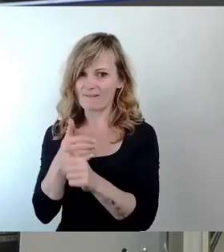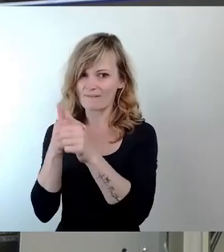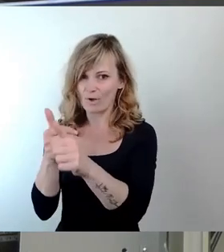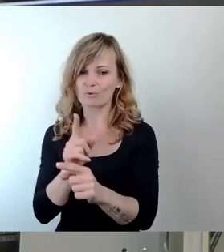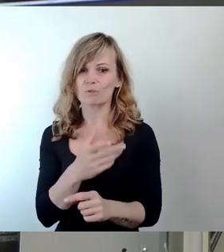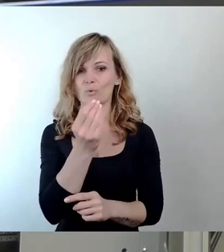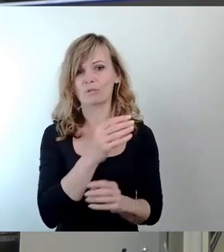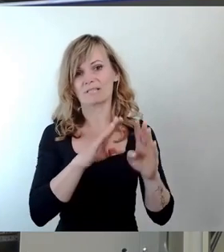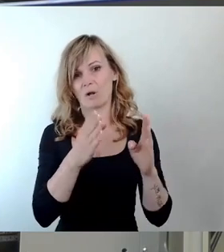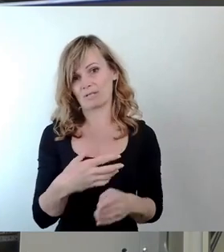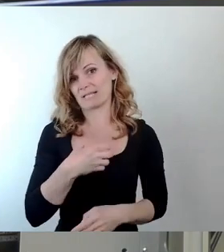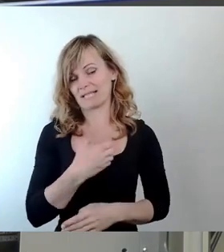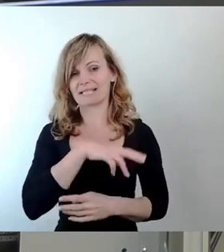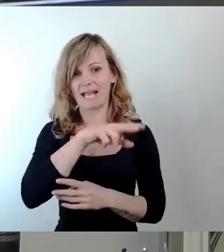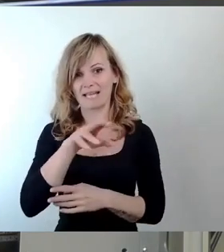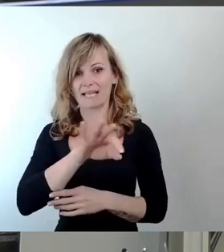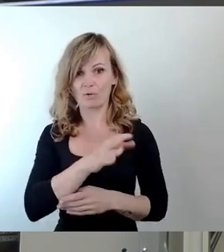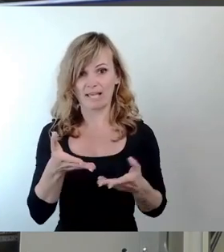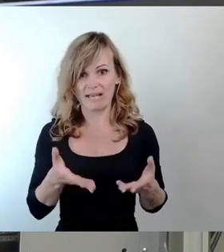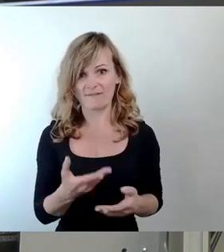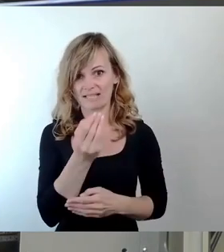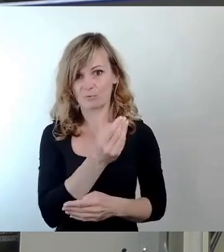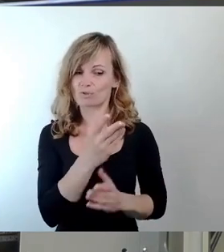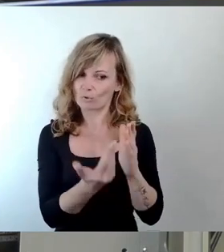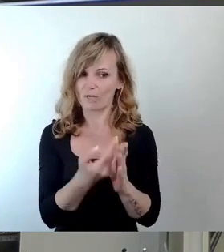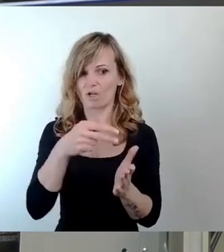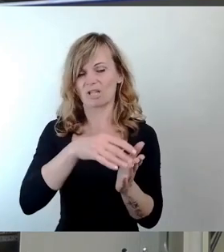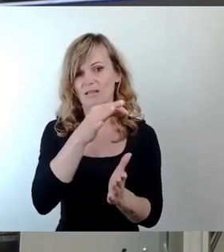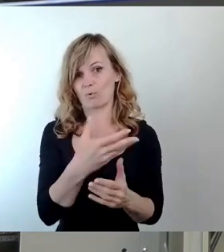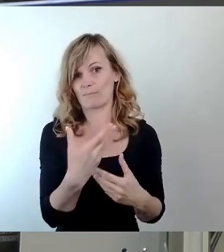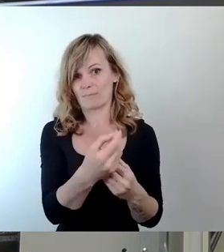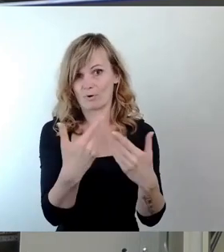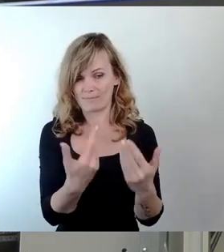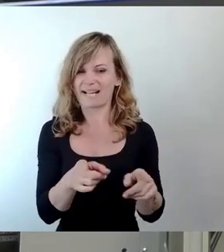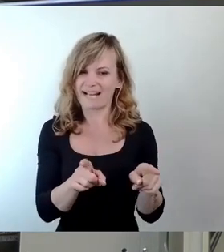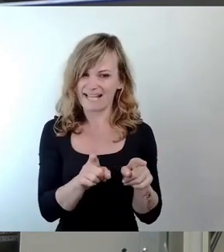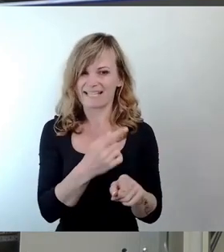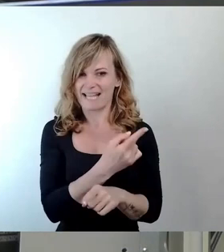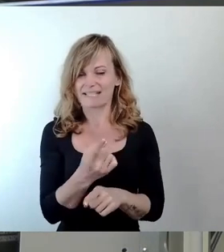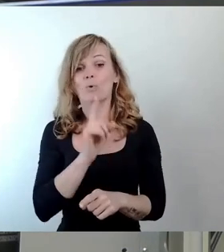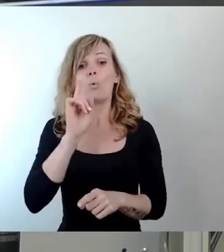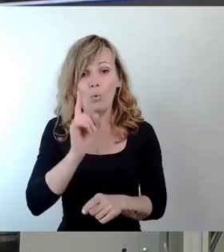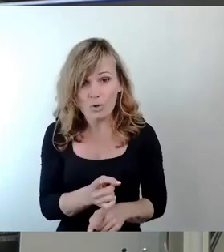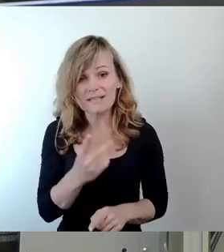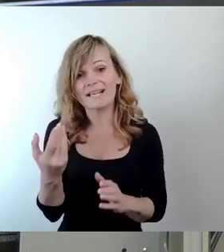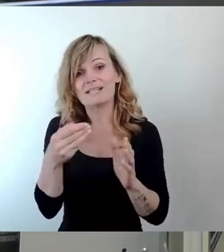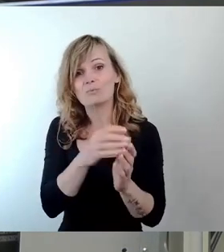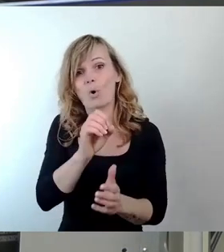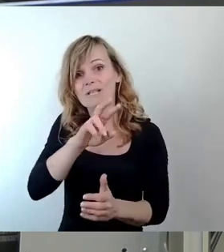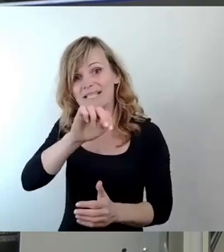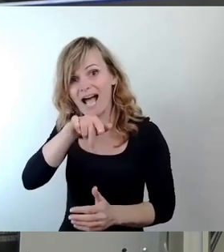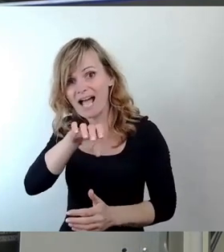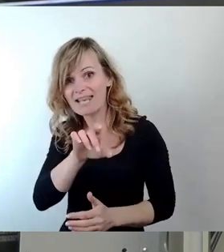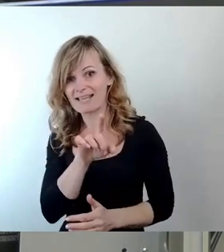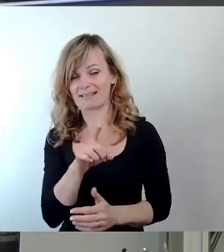Galerie für die Gegenwartskunst einen neuen Standort zuweist und zum anderen der Australer, die es